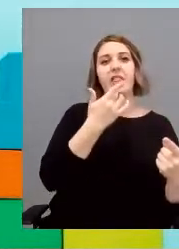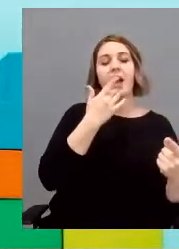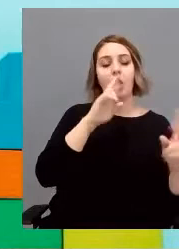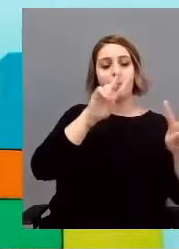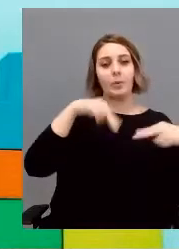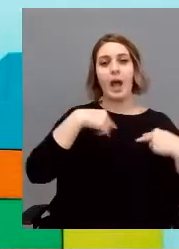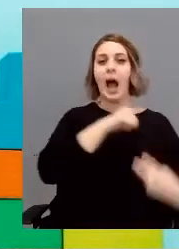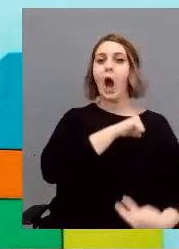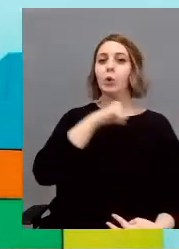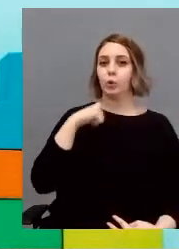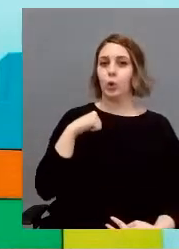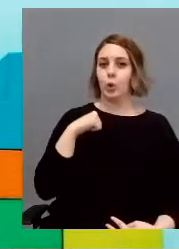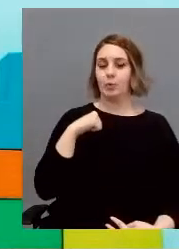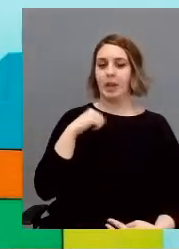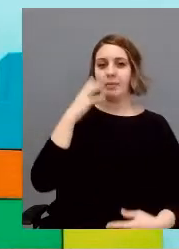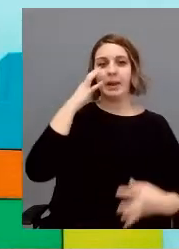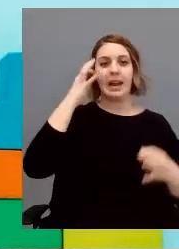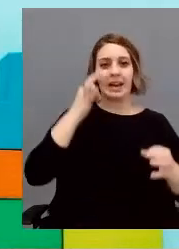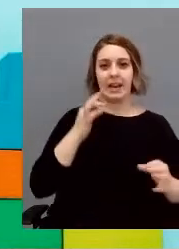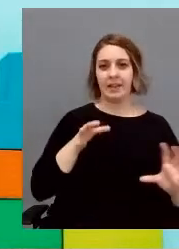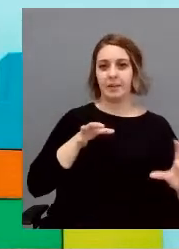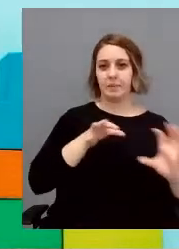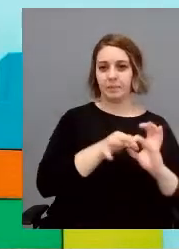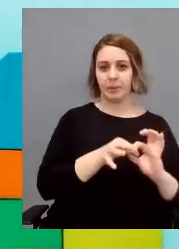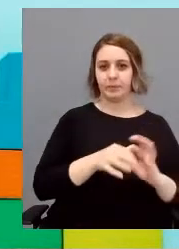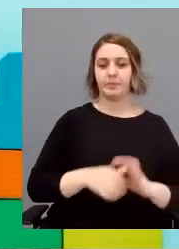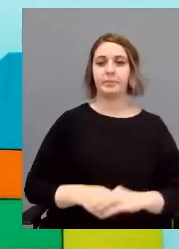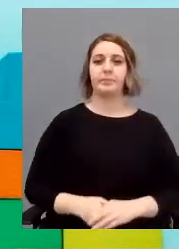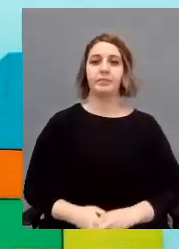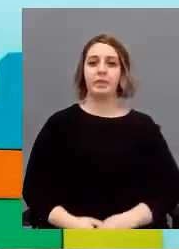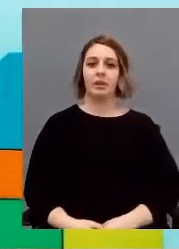quotidianità ok possiamo passare all'altra